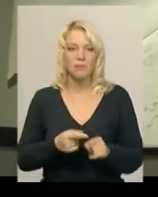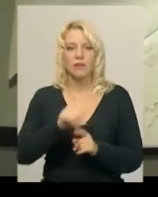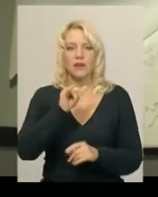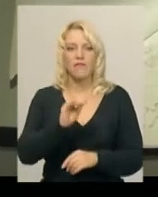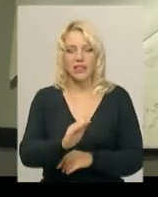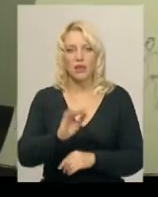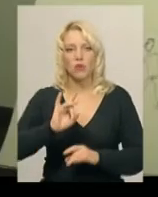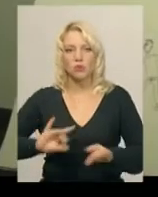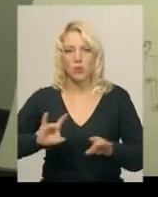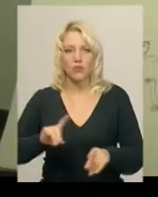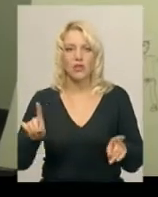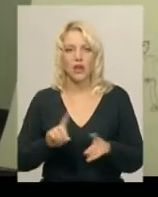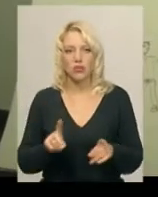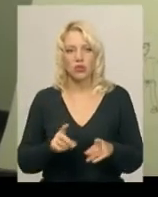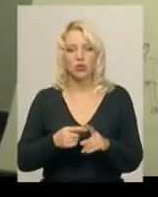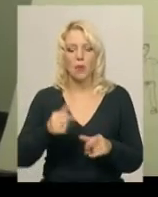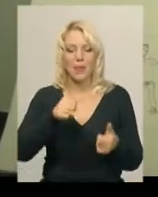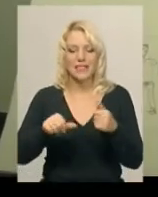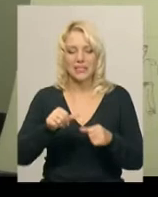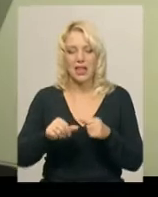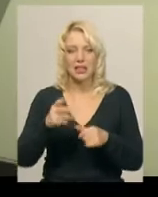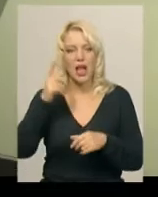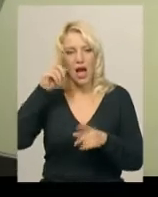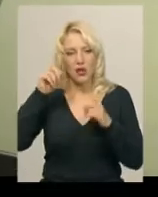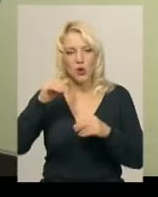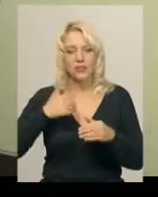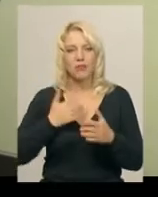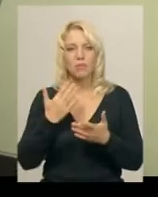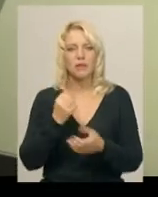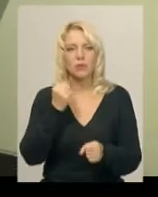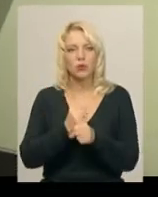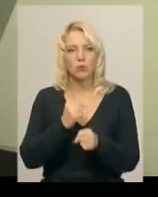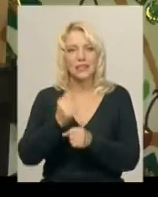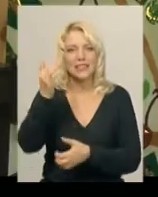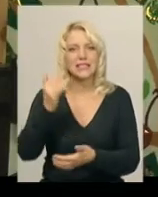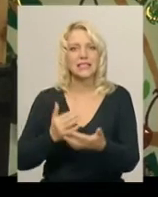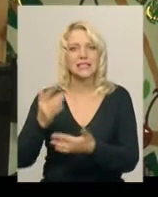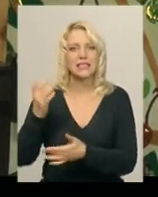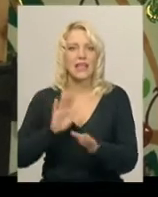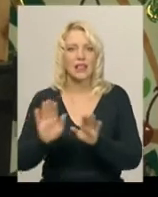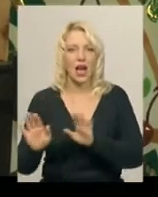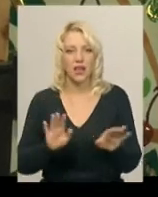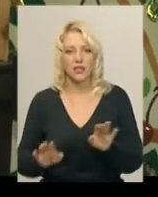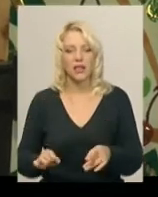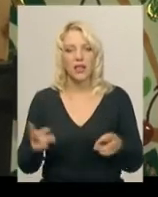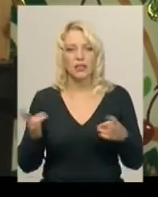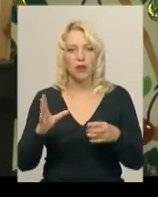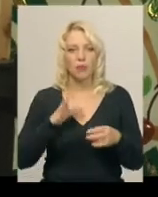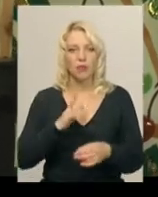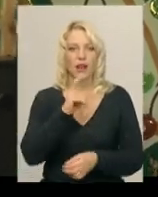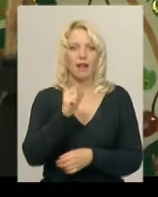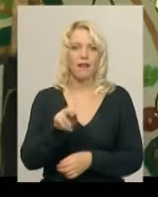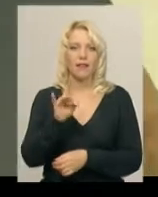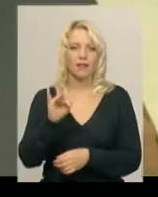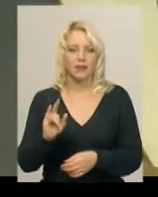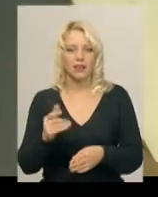розповідає, для створення пластилінової анімації потрібно придумати сценарій історії, підля чого її треба графічно розписати. Повинна бути розкадровка, ви